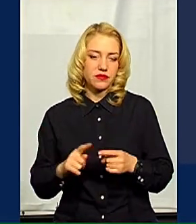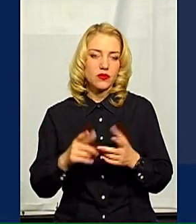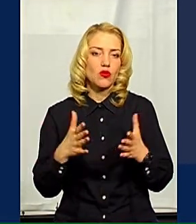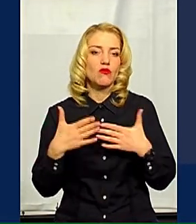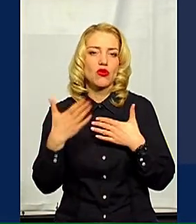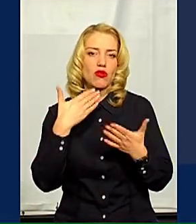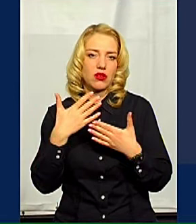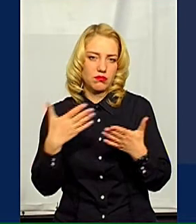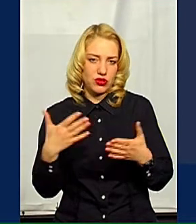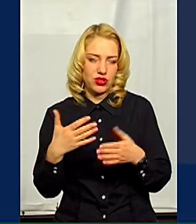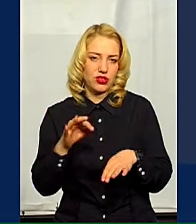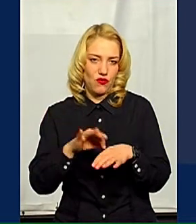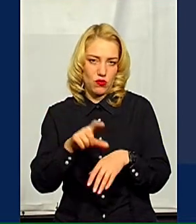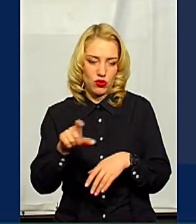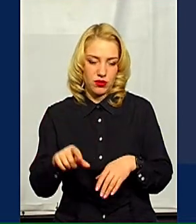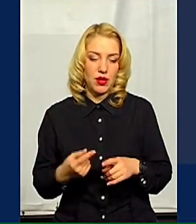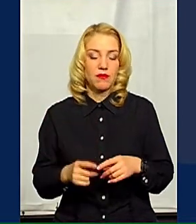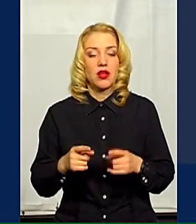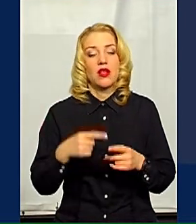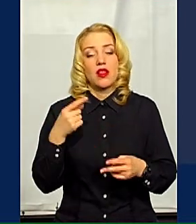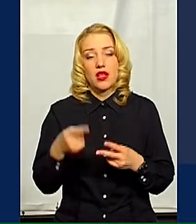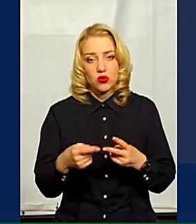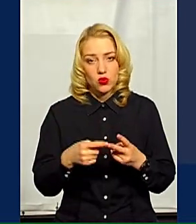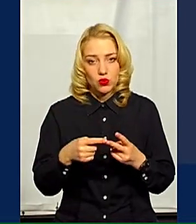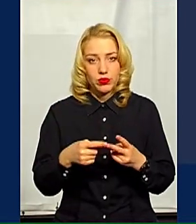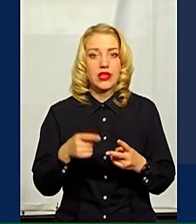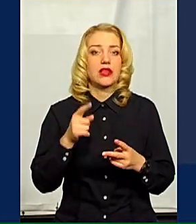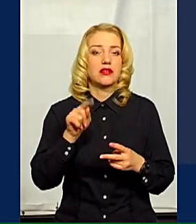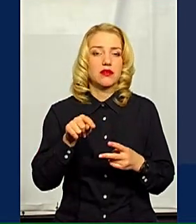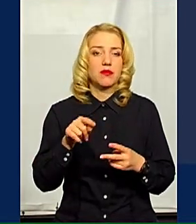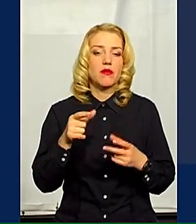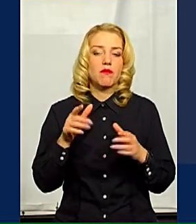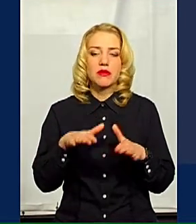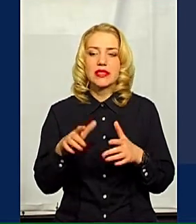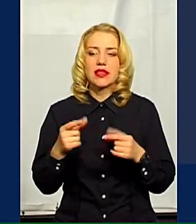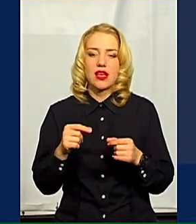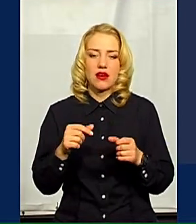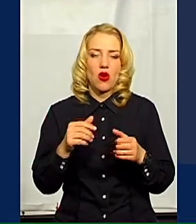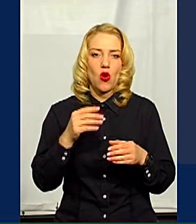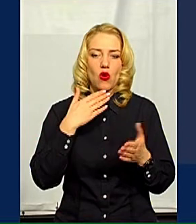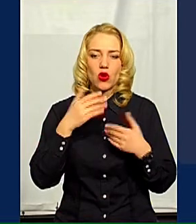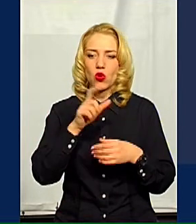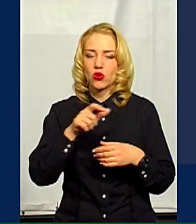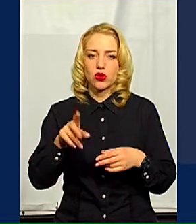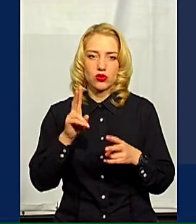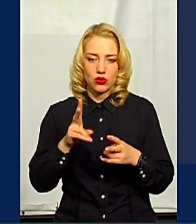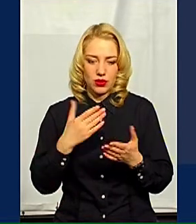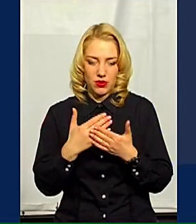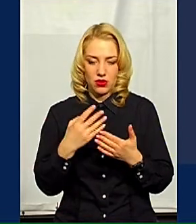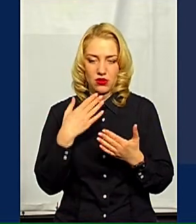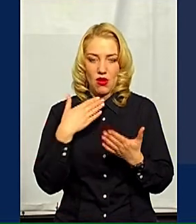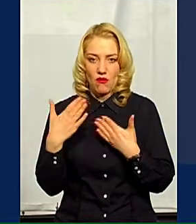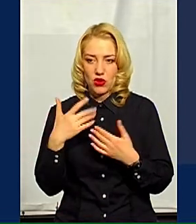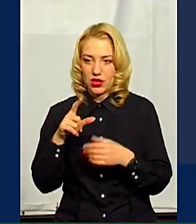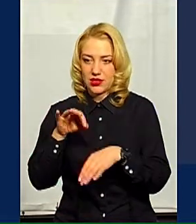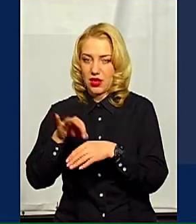медичний персонал. Наступне також в Каменці сьогодні оприділено вже місце, де, можливо, контактні особи, які будуть контактувати з захворівшою людиною,